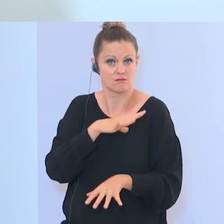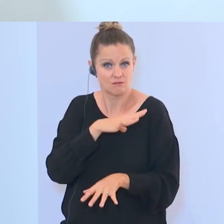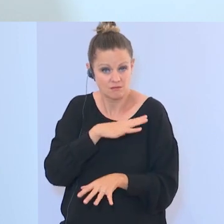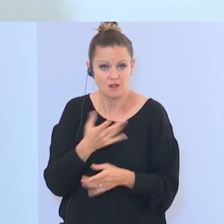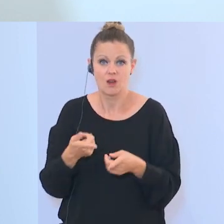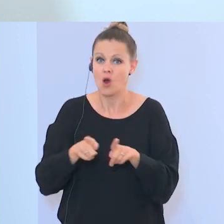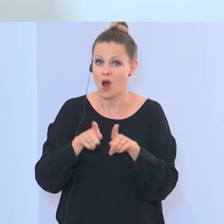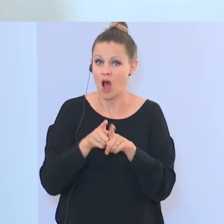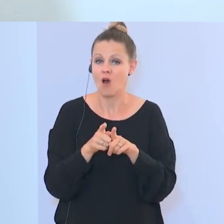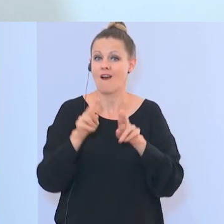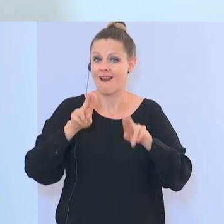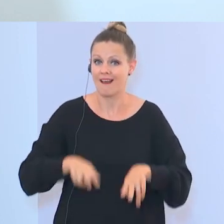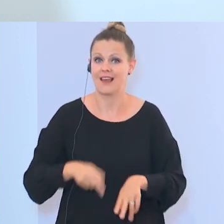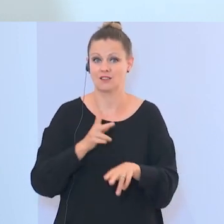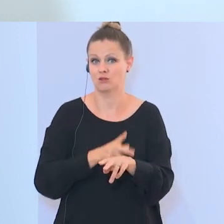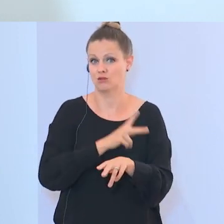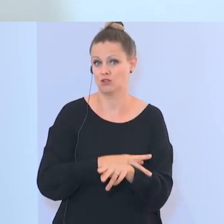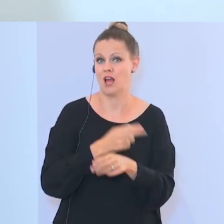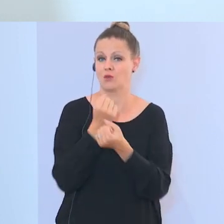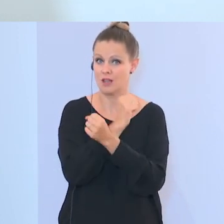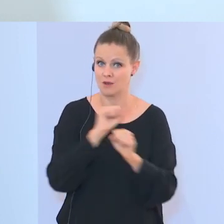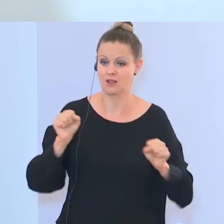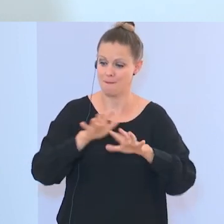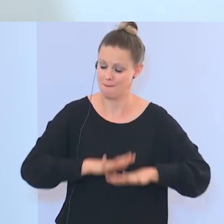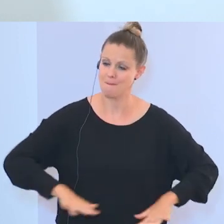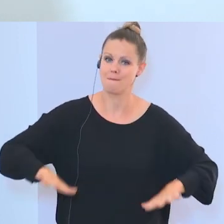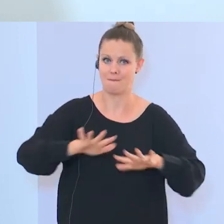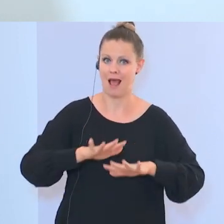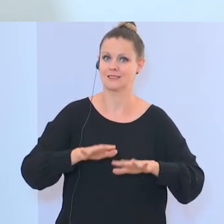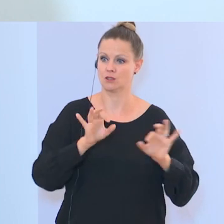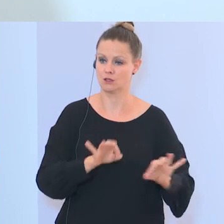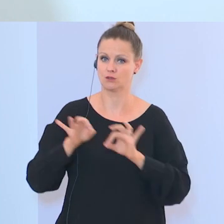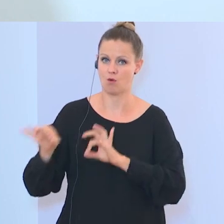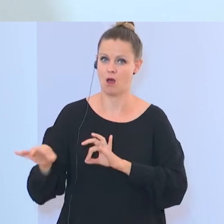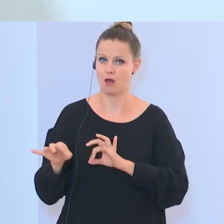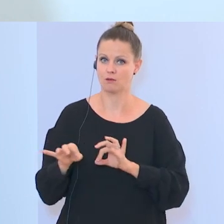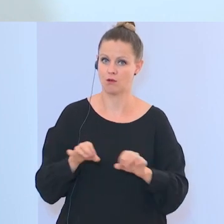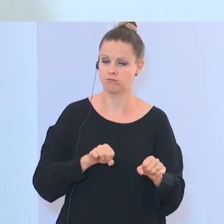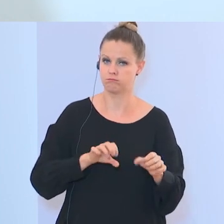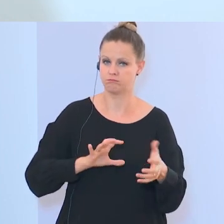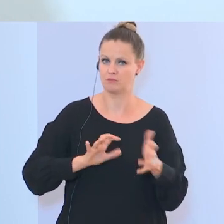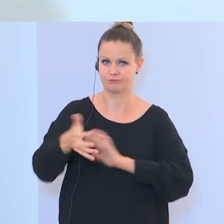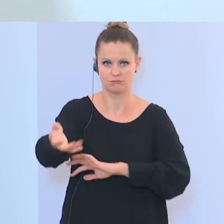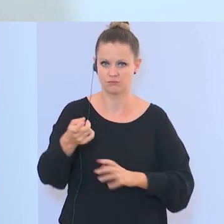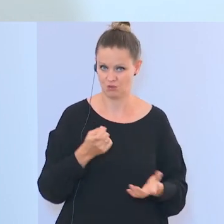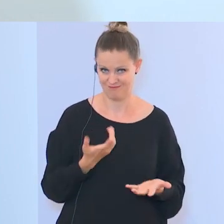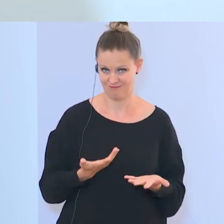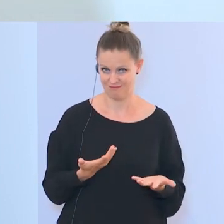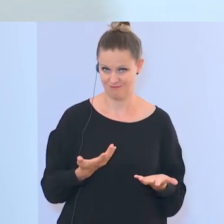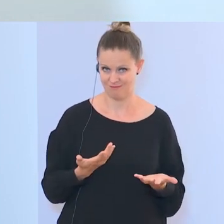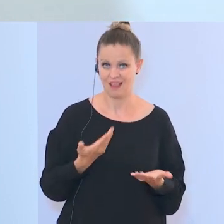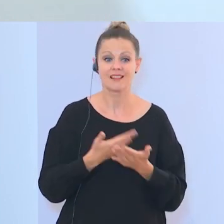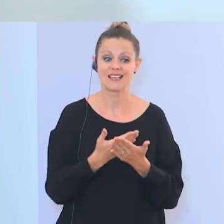und unsere demokratische Grundordnung konterkarieren und gefährden will. Ich möchte, dass diese Stelle